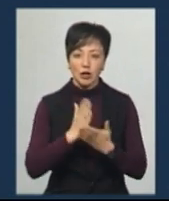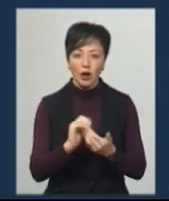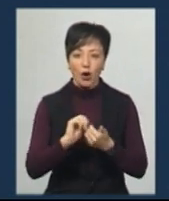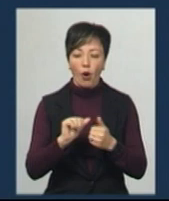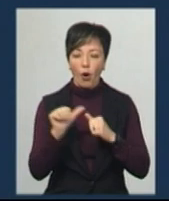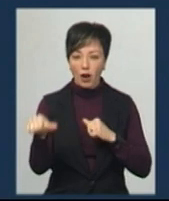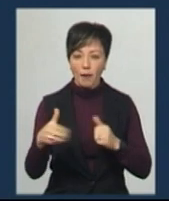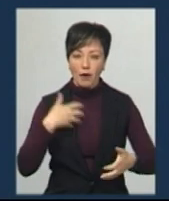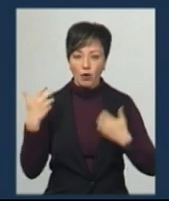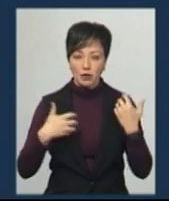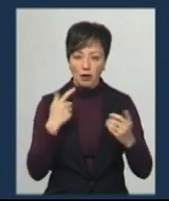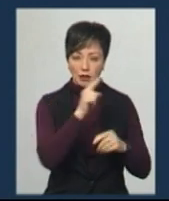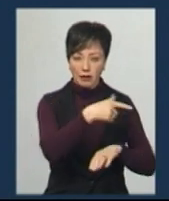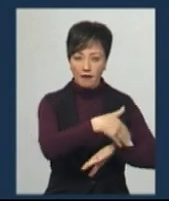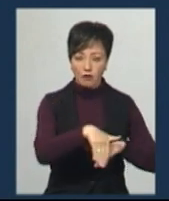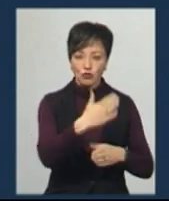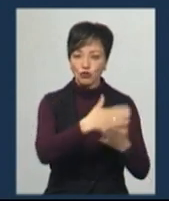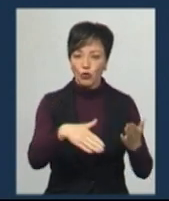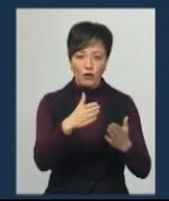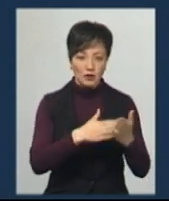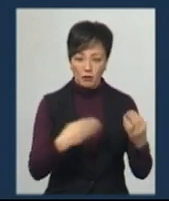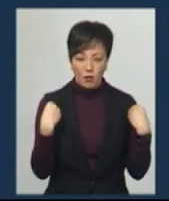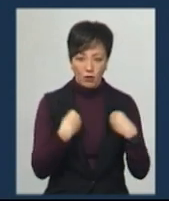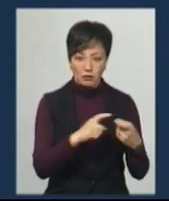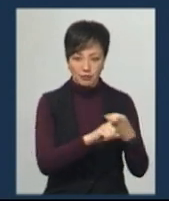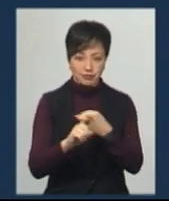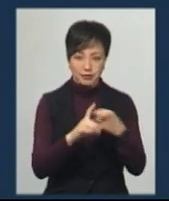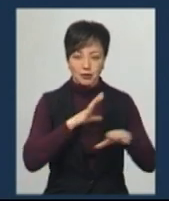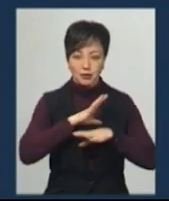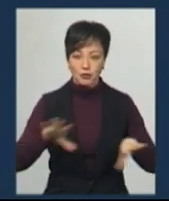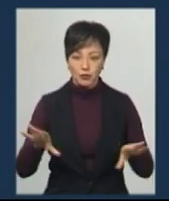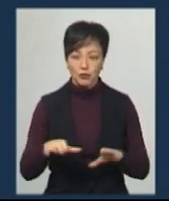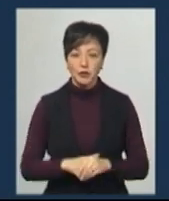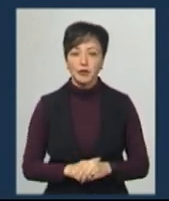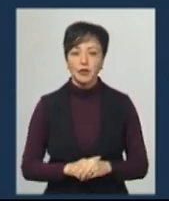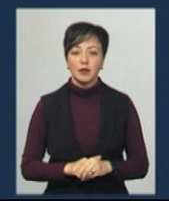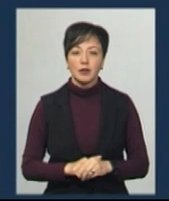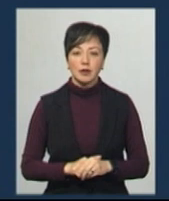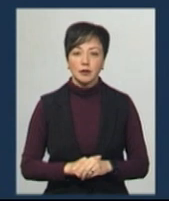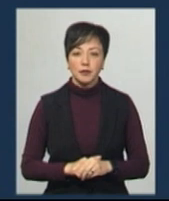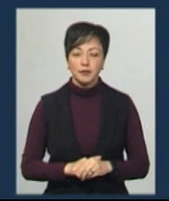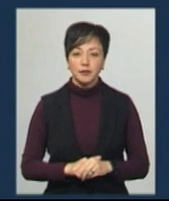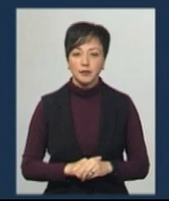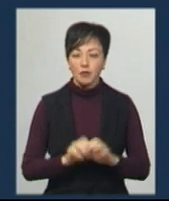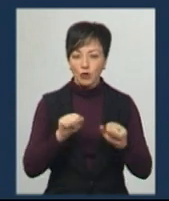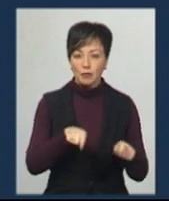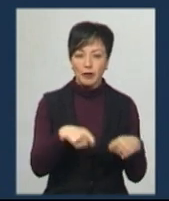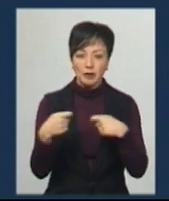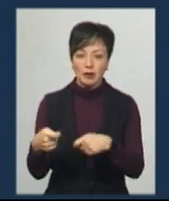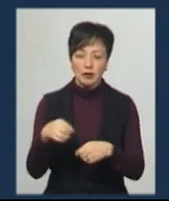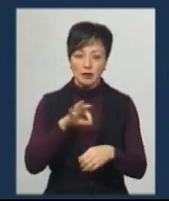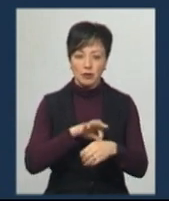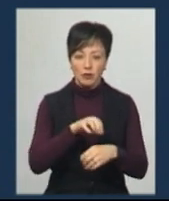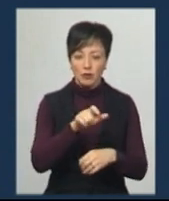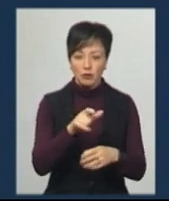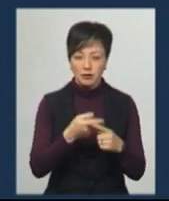роздягальня, яка знаходиться на вулиці, щоб зовсім поверхнева одежа не контактувала лікарняною інфекцією, або з інфекцією можуть передати пацієнти.